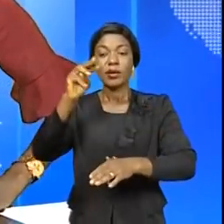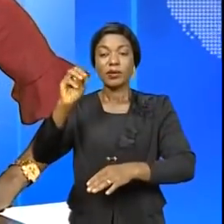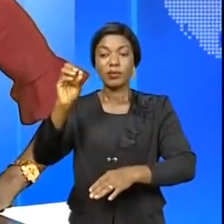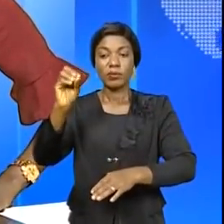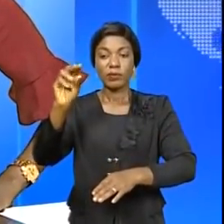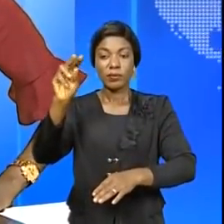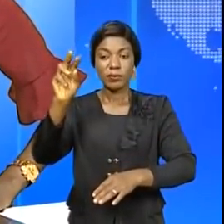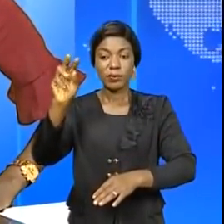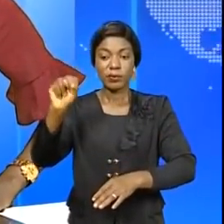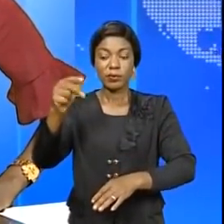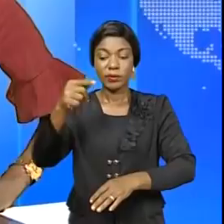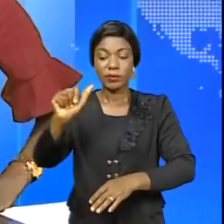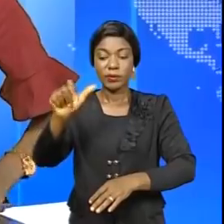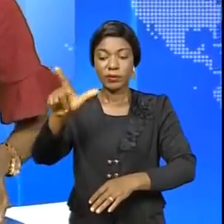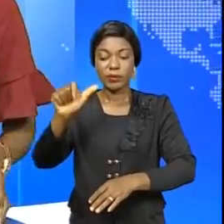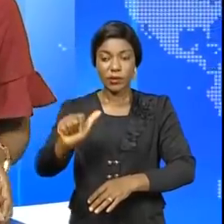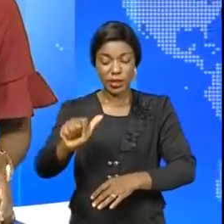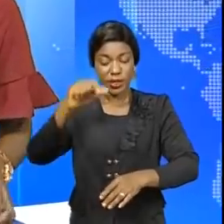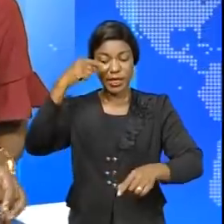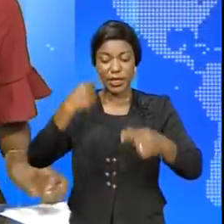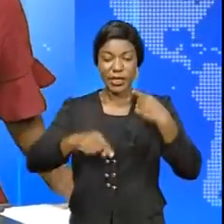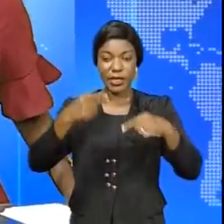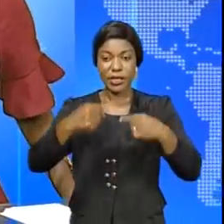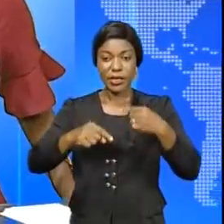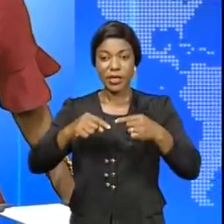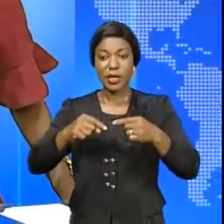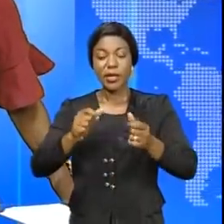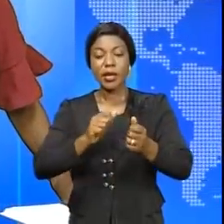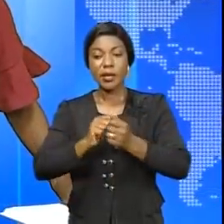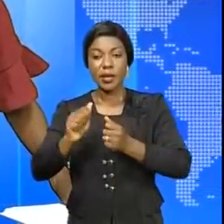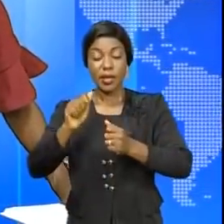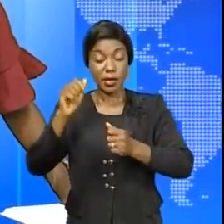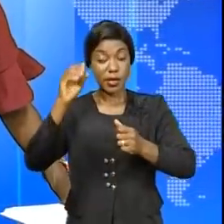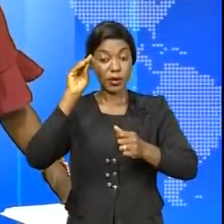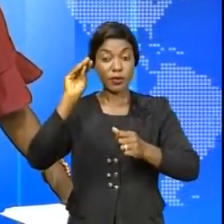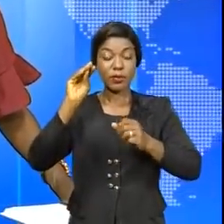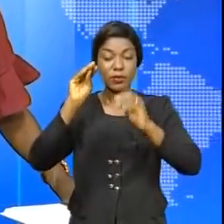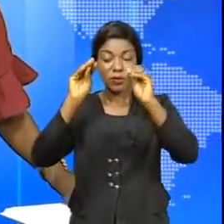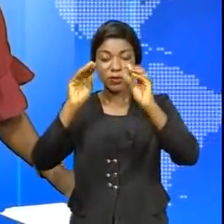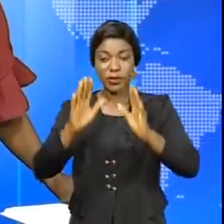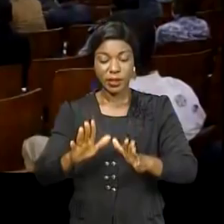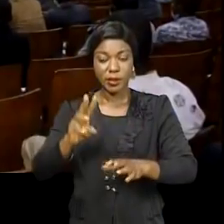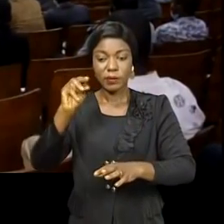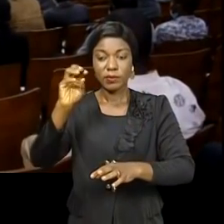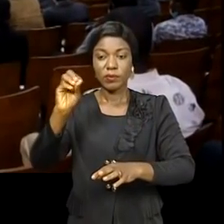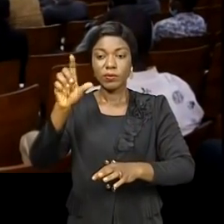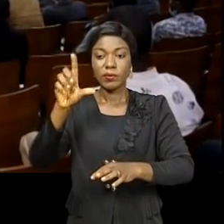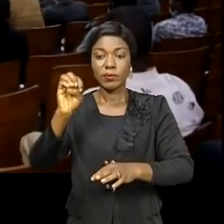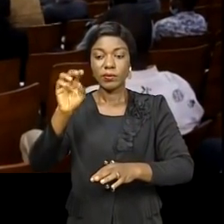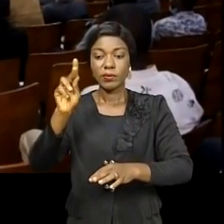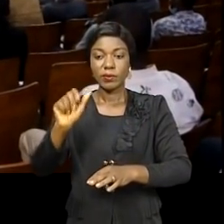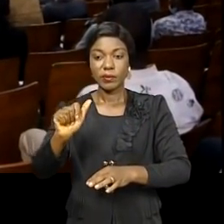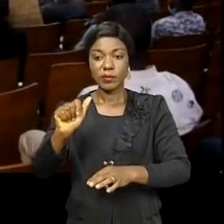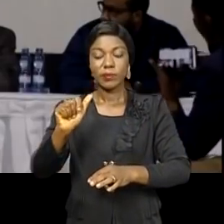lors d'une conférence-débat organisée, animée par le professeur Jean-Dédier Moleka. Un